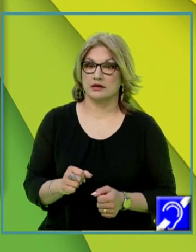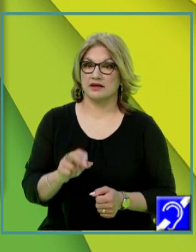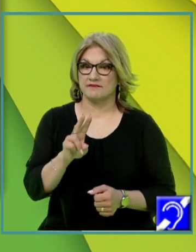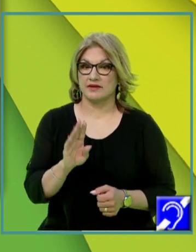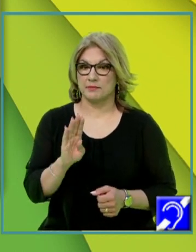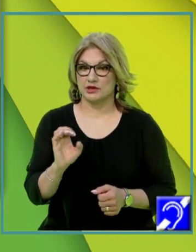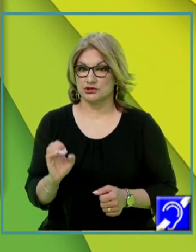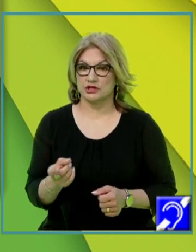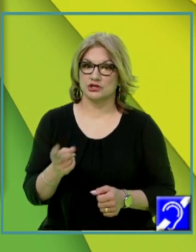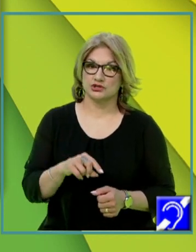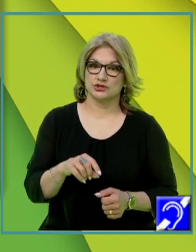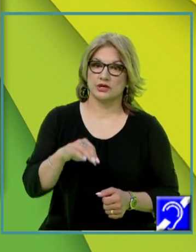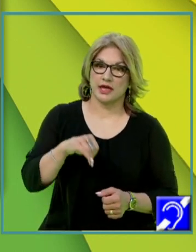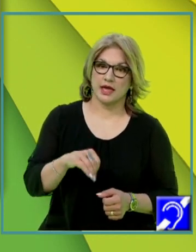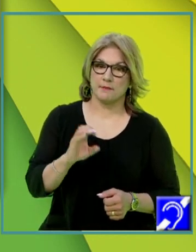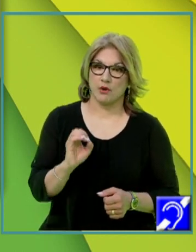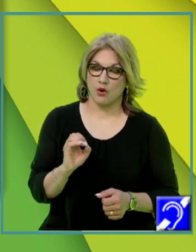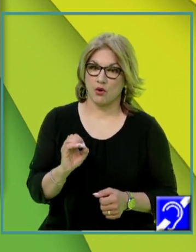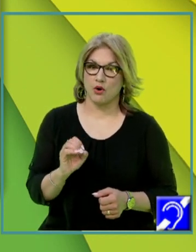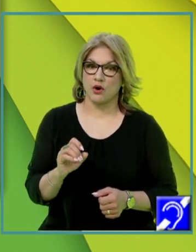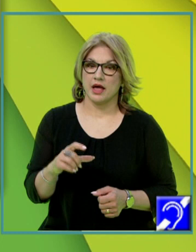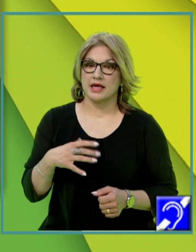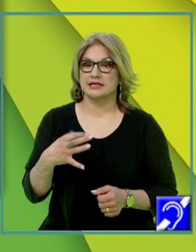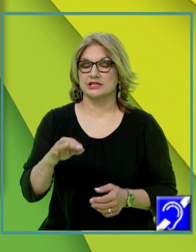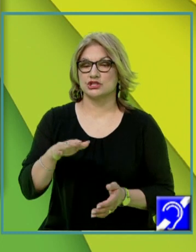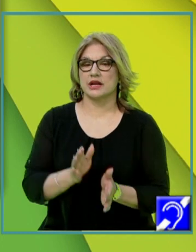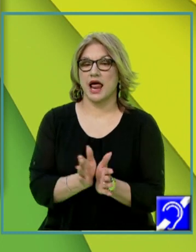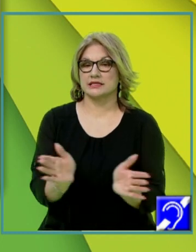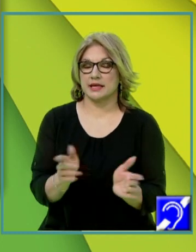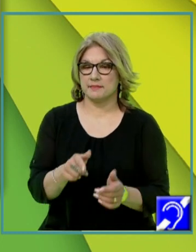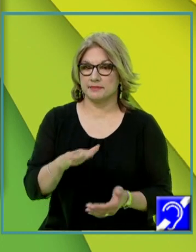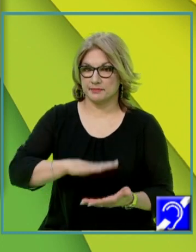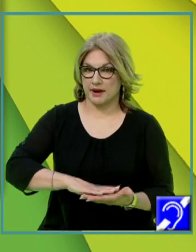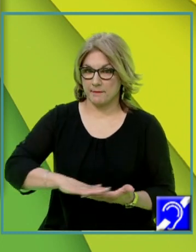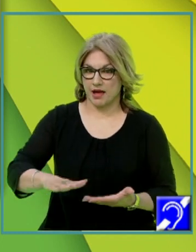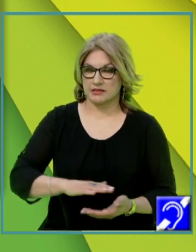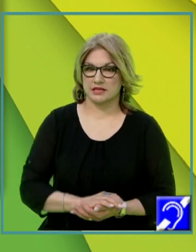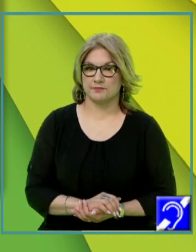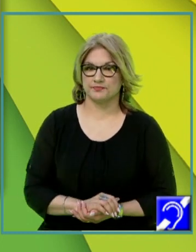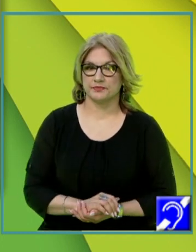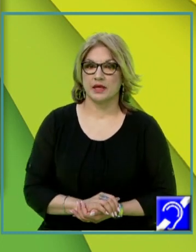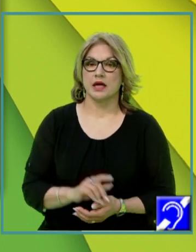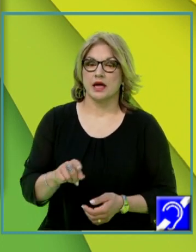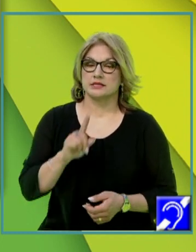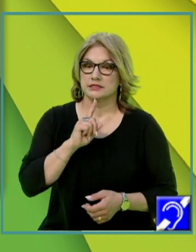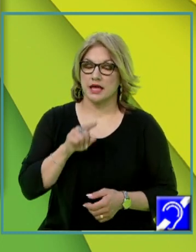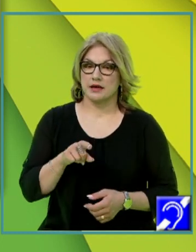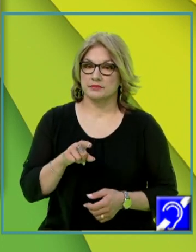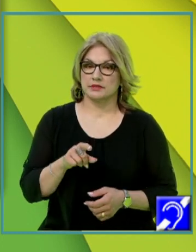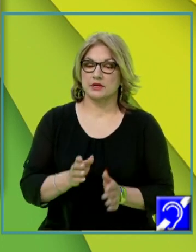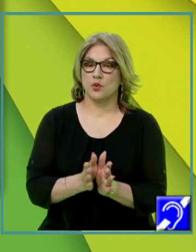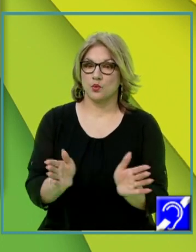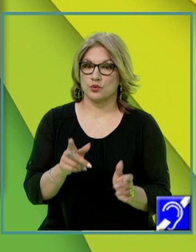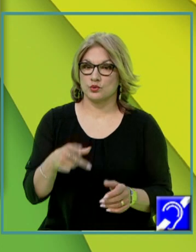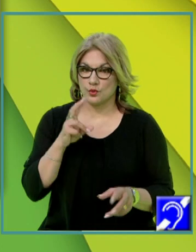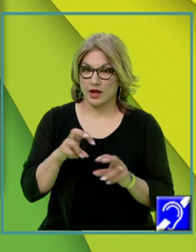pe MO, care este în celălalt semiplan, planul de bază. Și atunci, înseamnă că unghiul diedru căutat